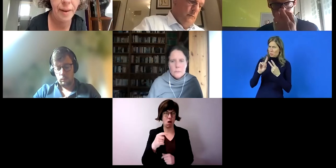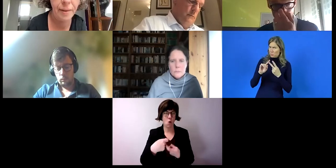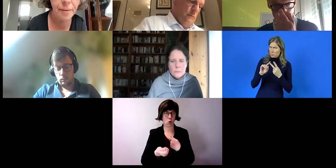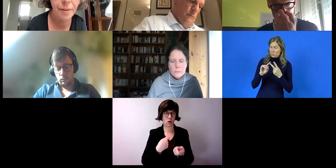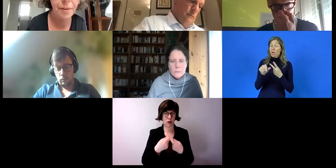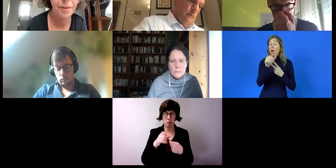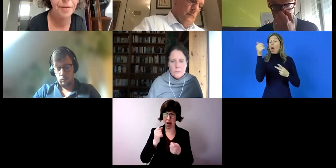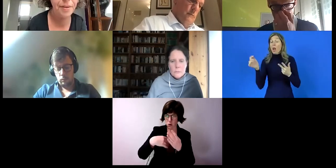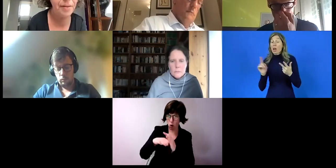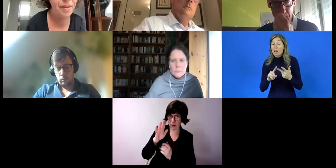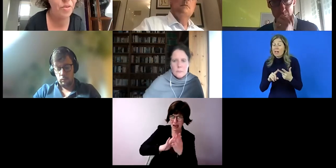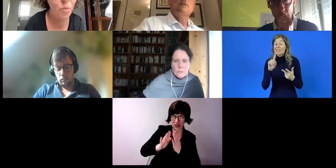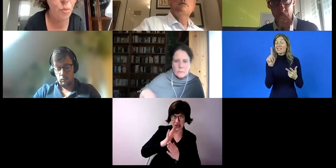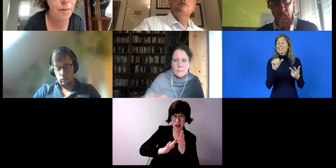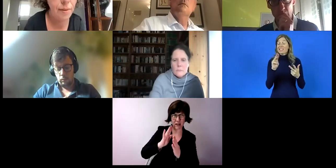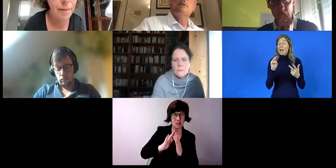da noch mehr